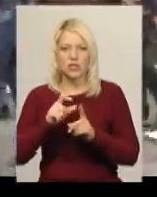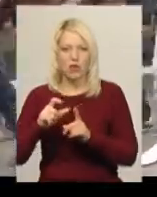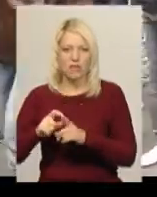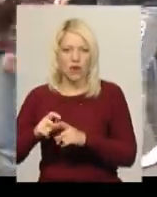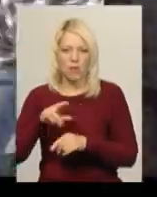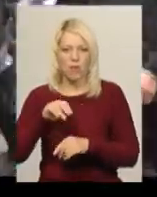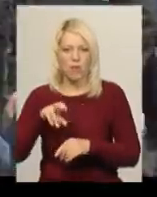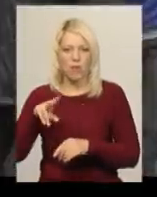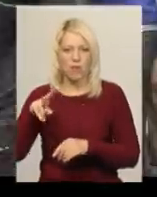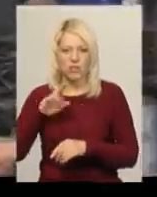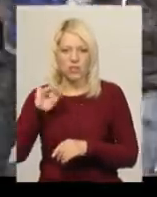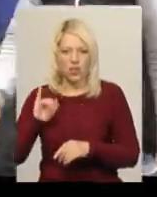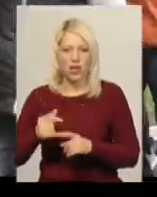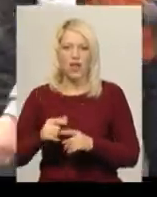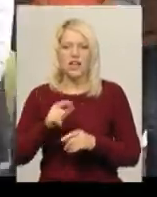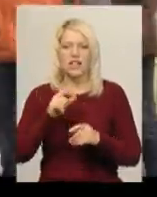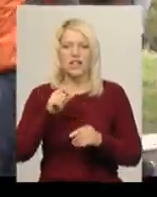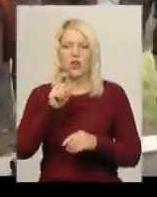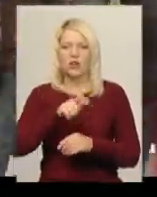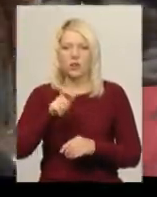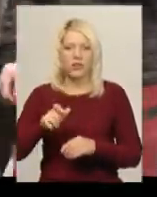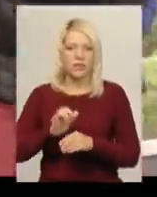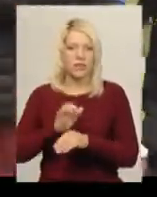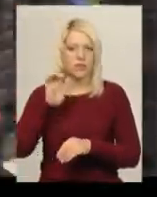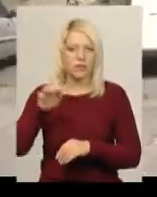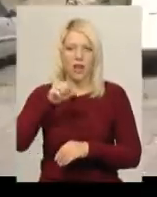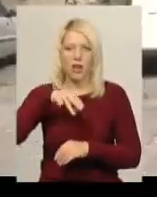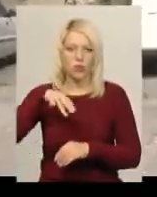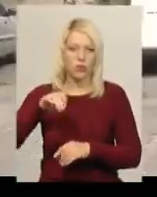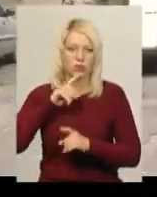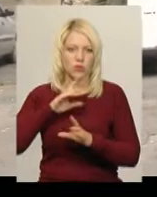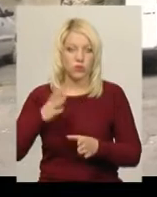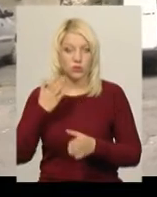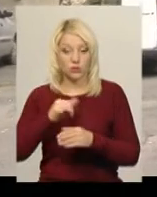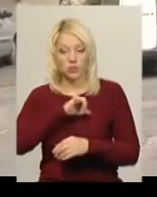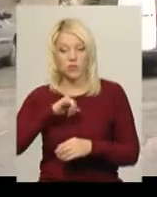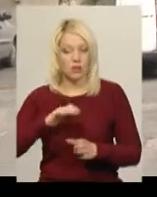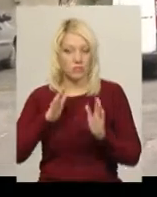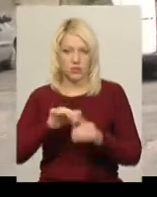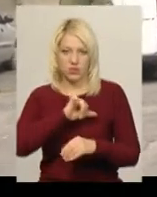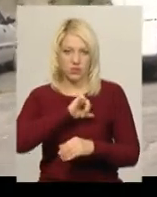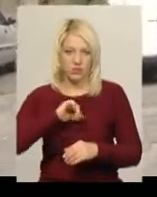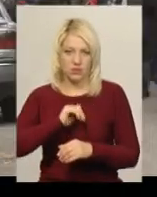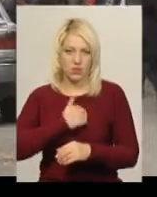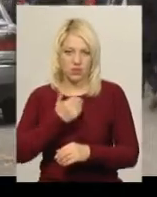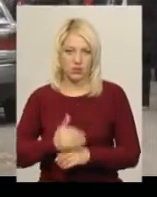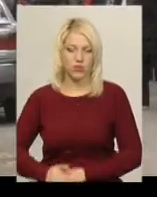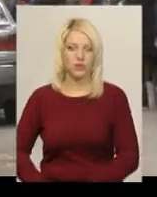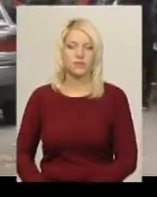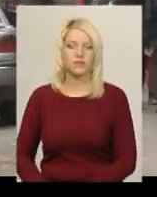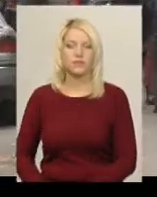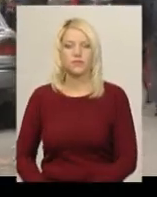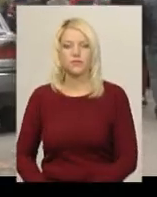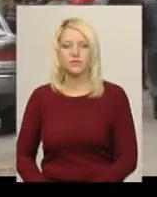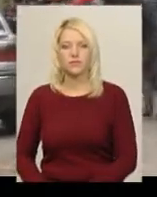операції об'єднаних сил строковиків не відправлятимуть. Виняток, якщо солдат сам цього захочує і кладе контакт зі збройними силами. Ірина Хижа, Іван